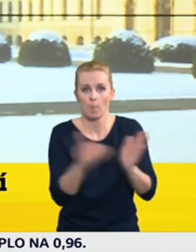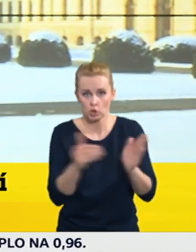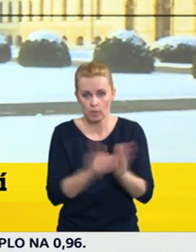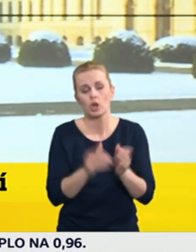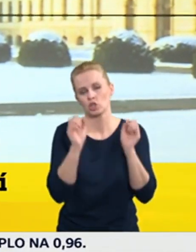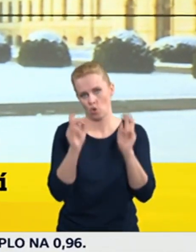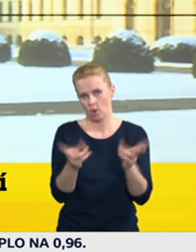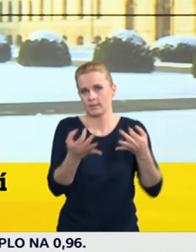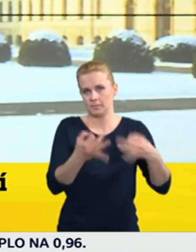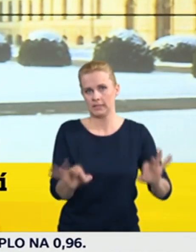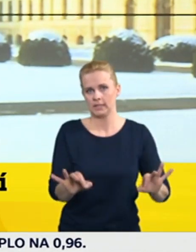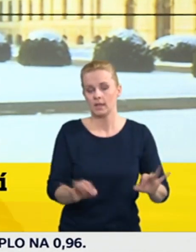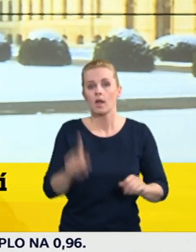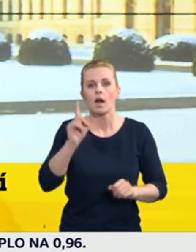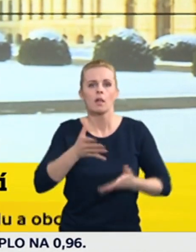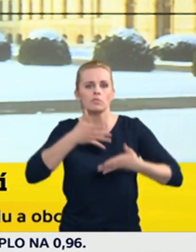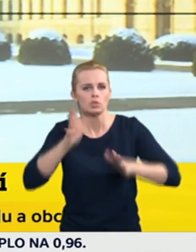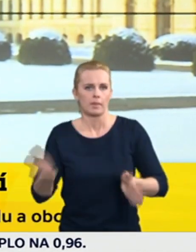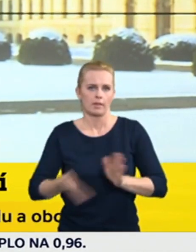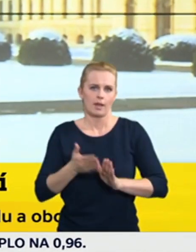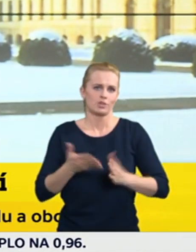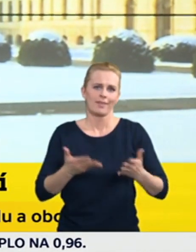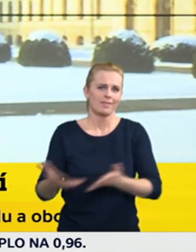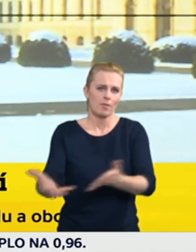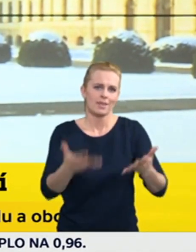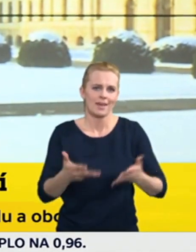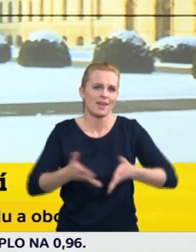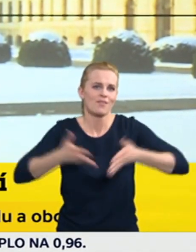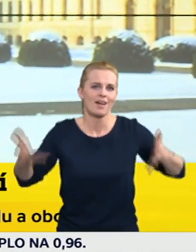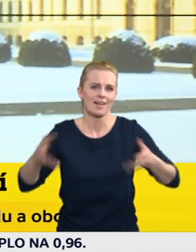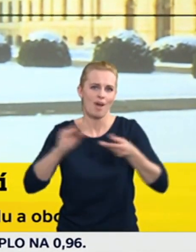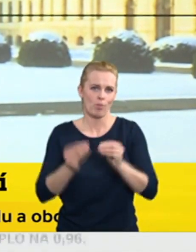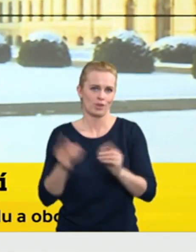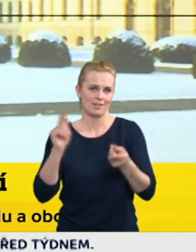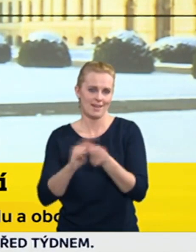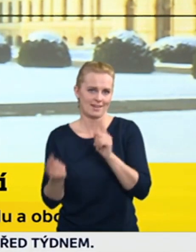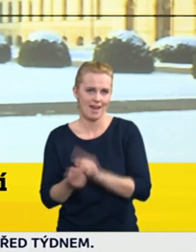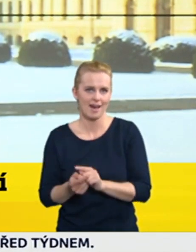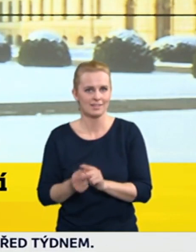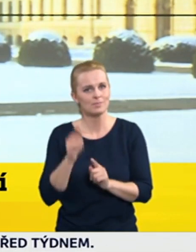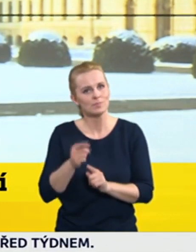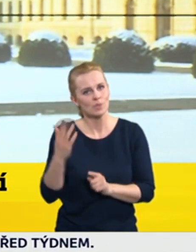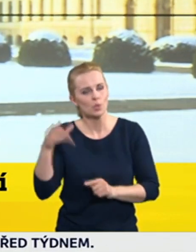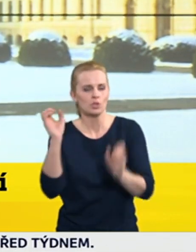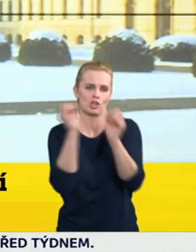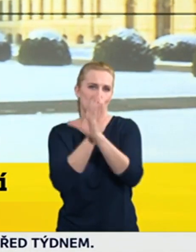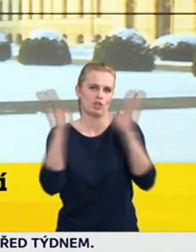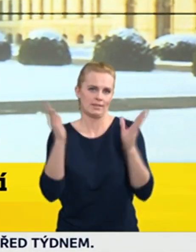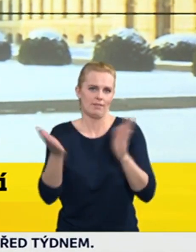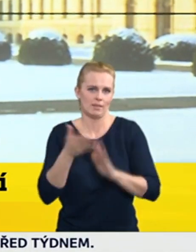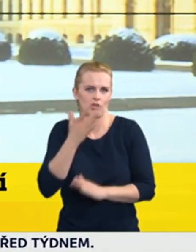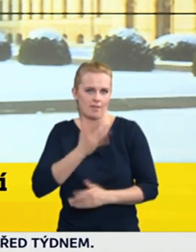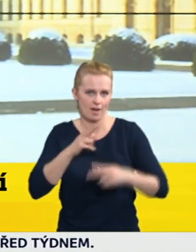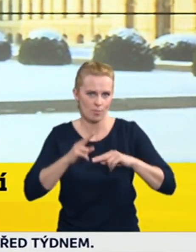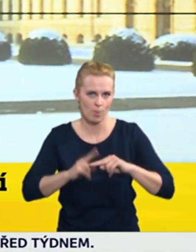i v rámci třeba těch větších obchodních jednání, to všechno si člověk dokáže představit, pokud tam ho zaměstnavatel vyšli a je zřejmé, že to musel